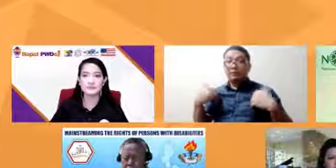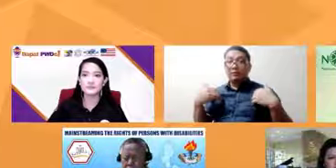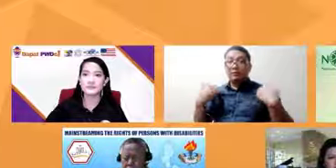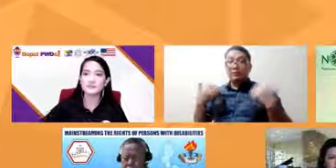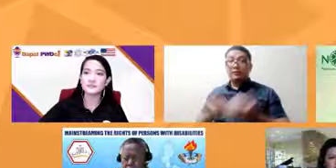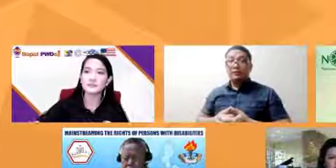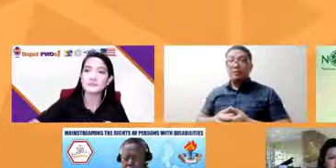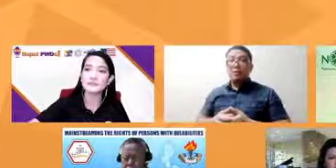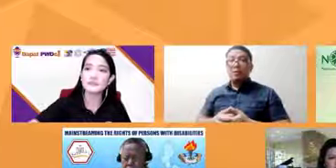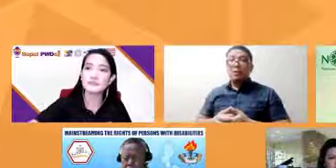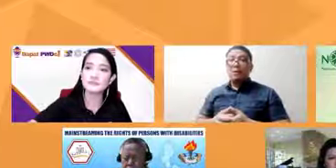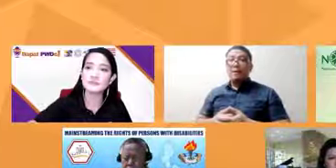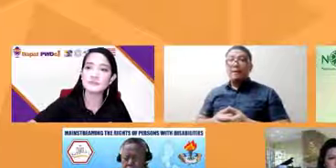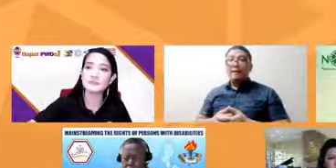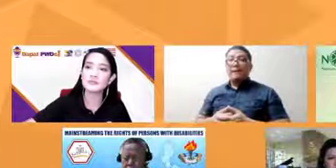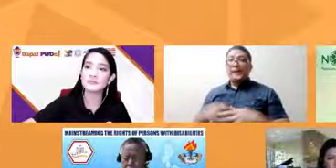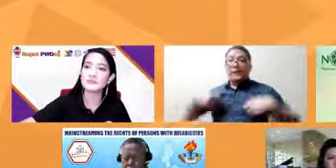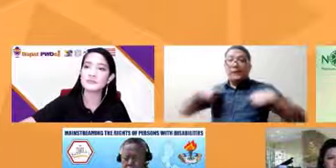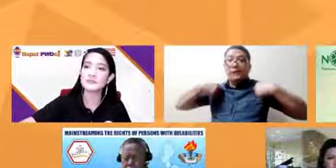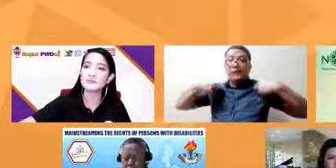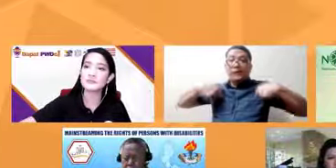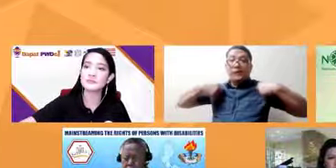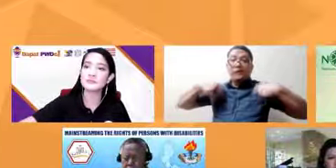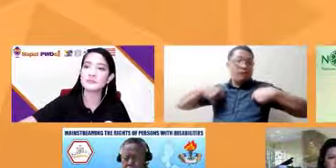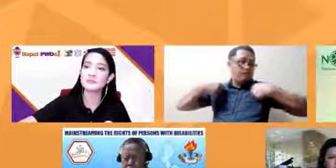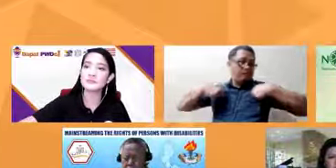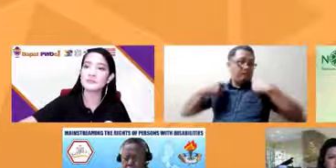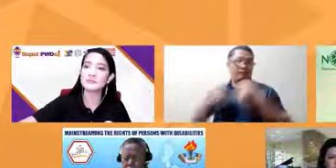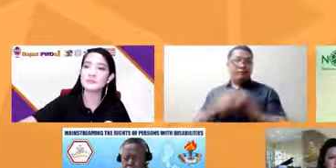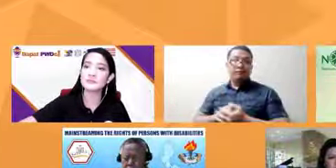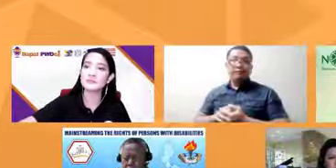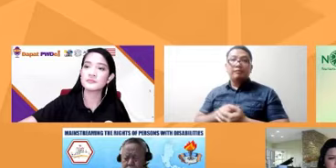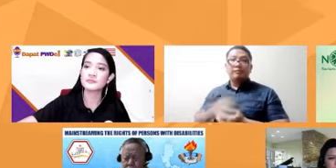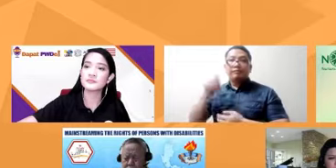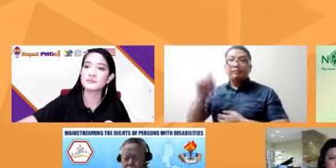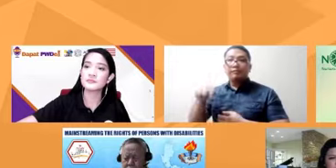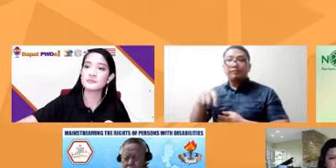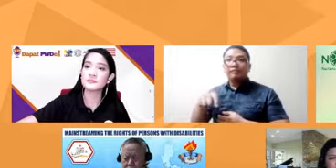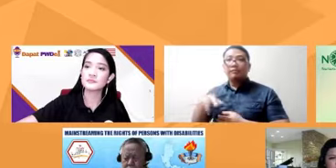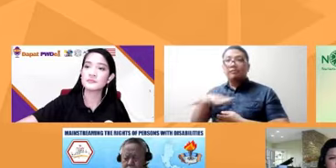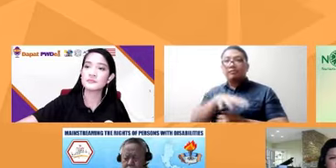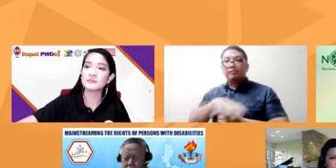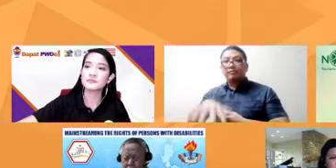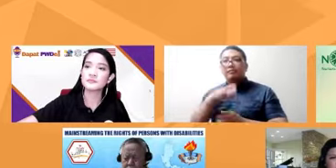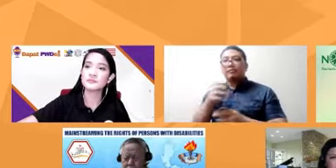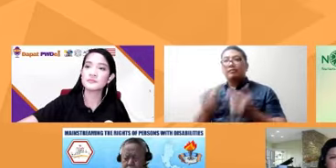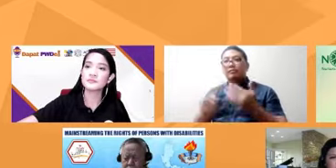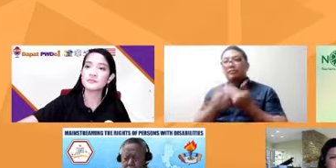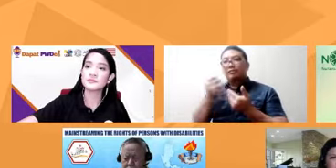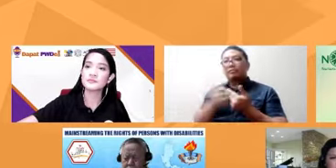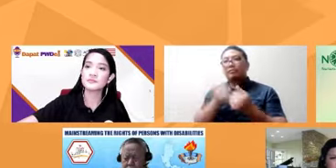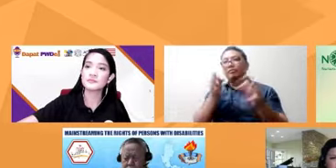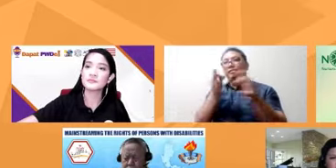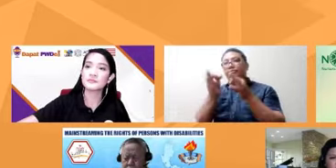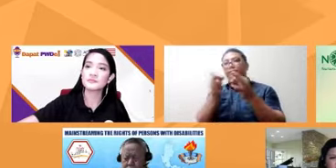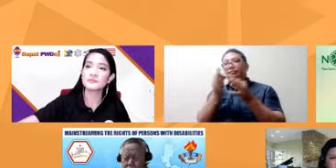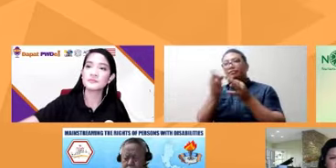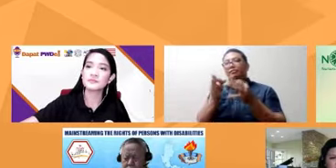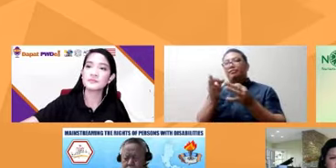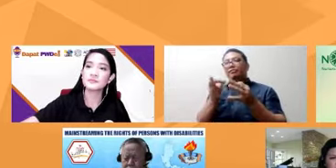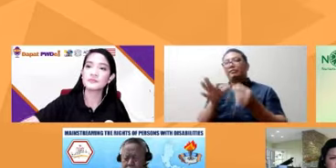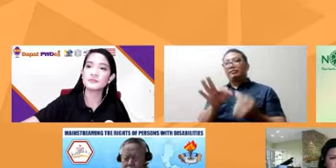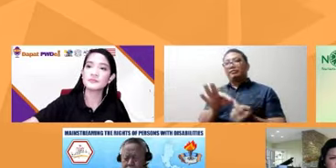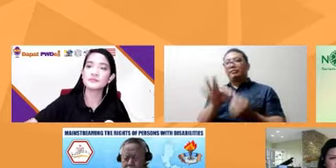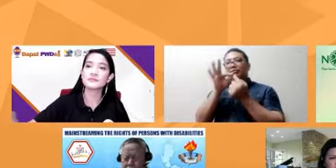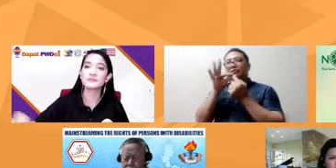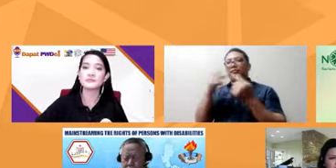mga teenager na ready to vote kailangan po nila ng mga simpler explanation lalo na sa mga learning and